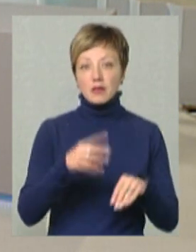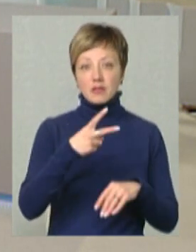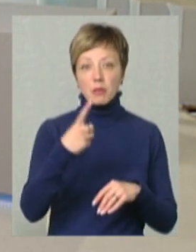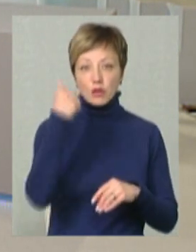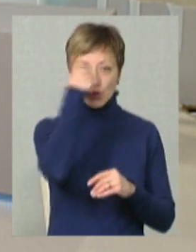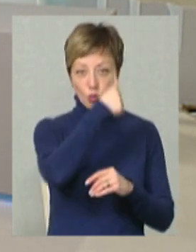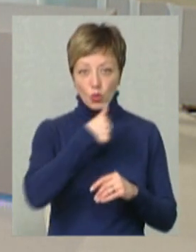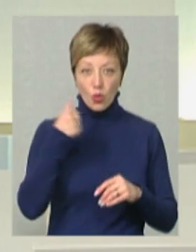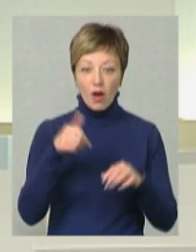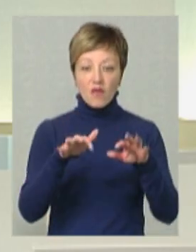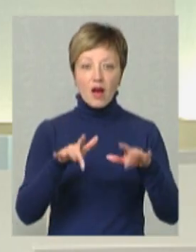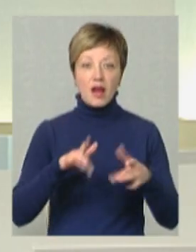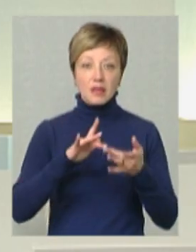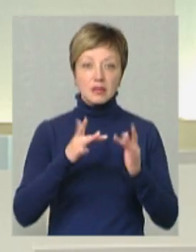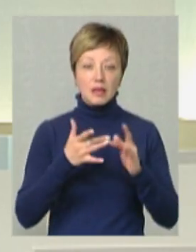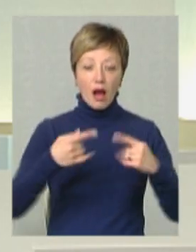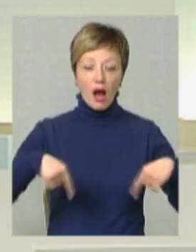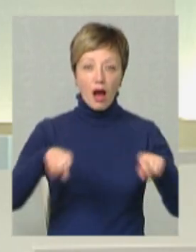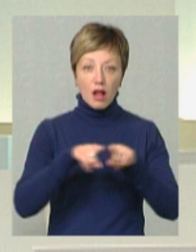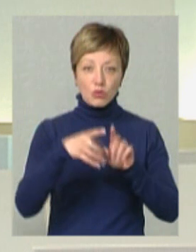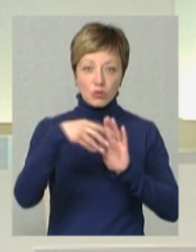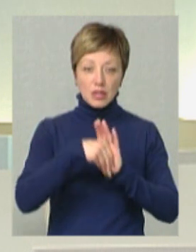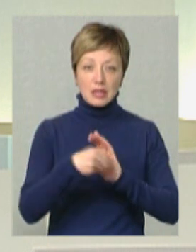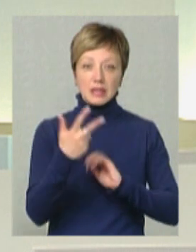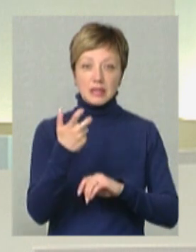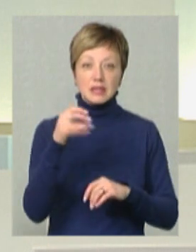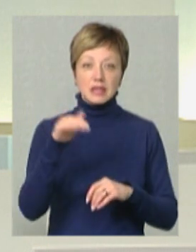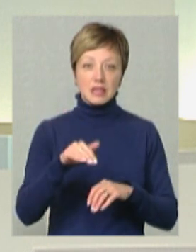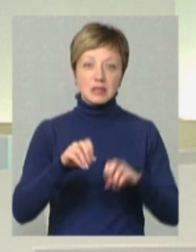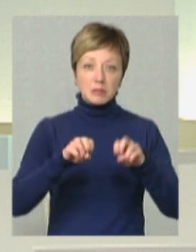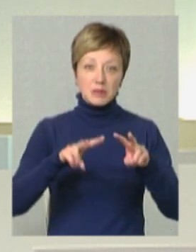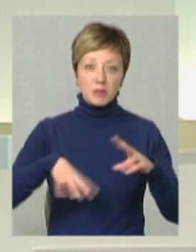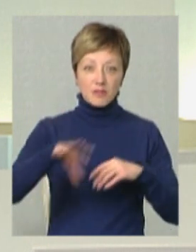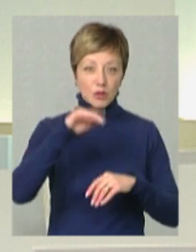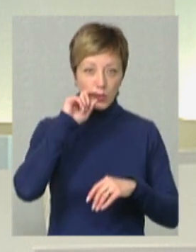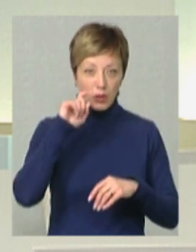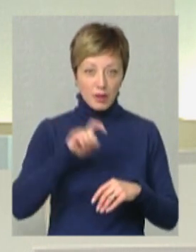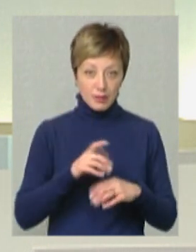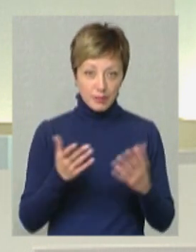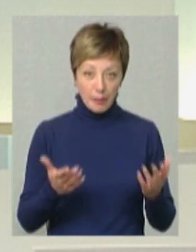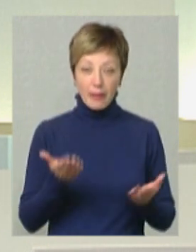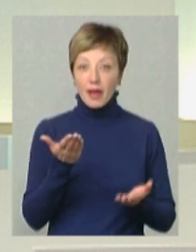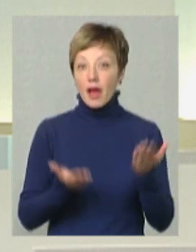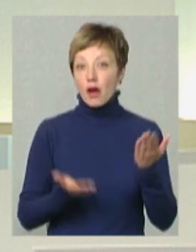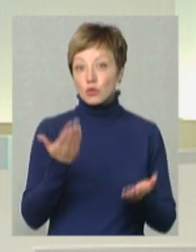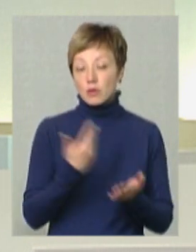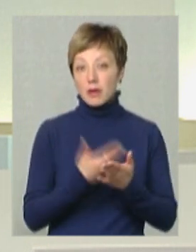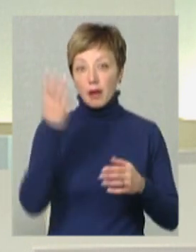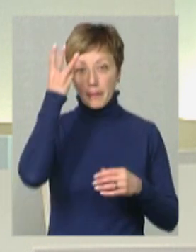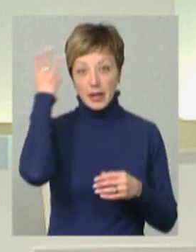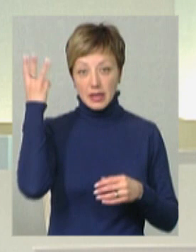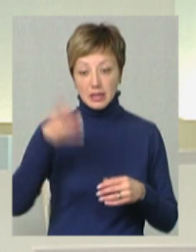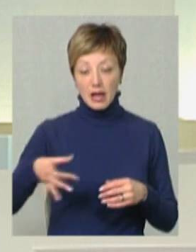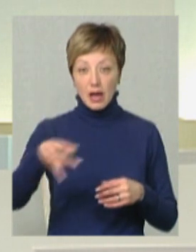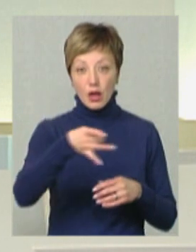року в ІТ-галузі залучено понад 300 тисяч фахівців по всій Україні. Якщо брати Хмельницький регіон,